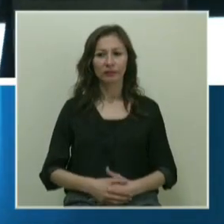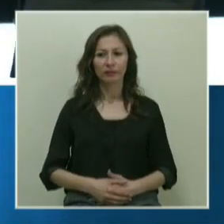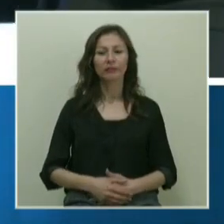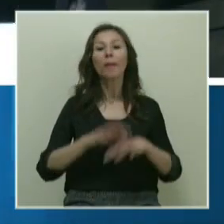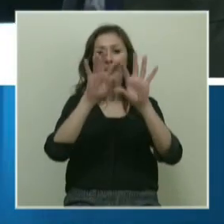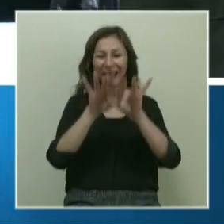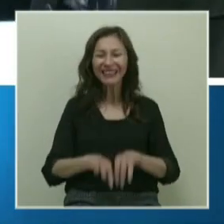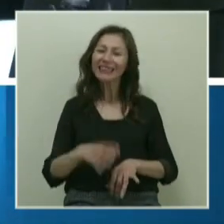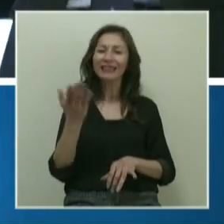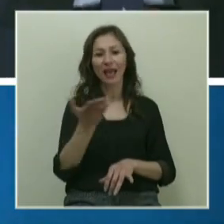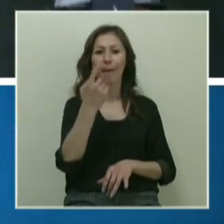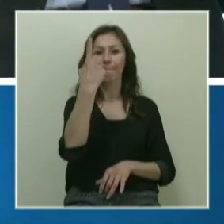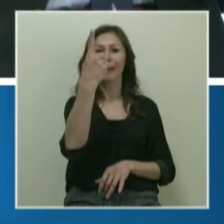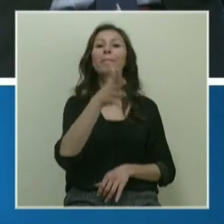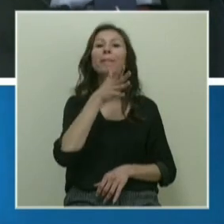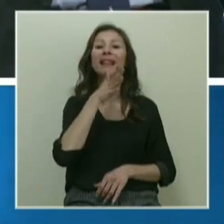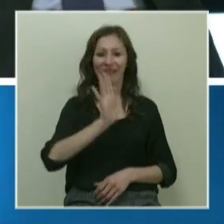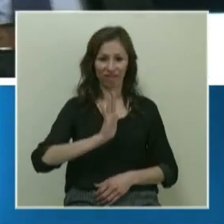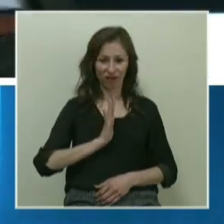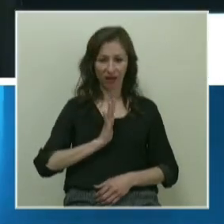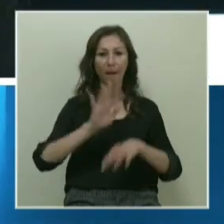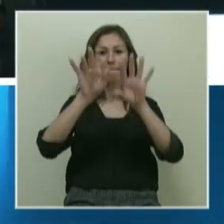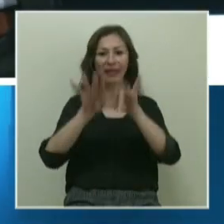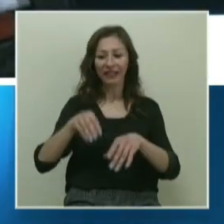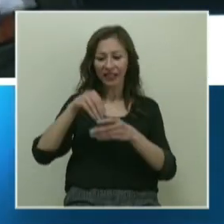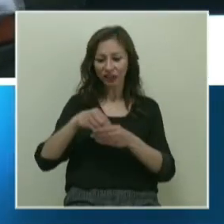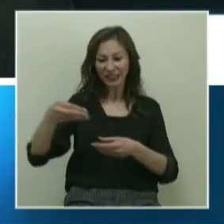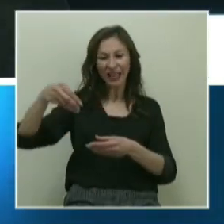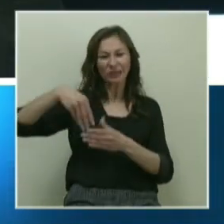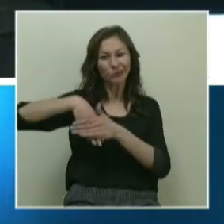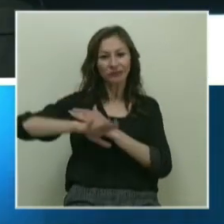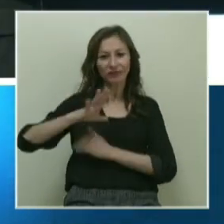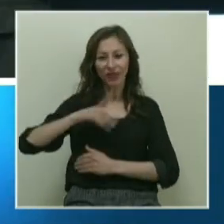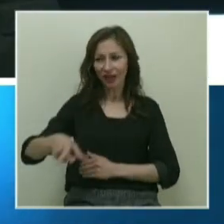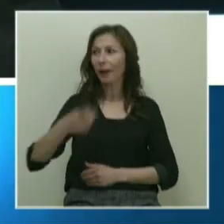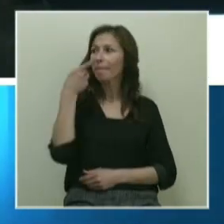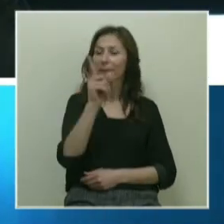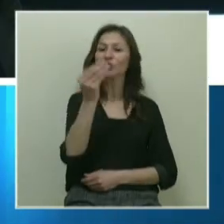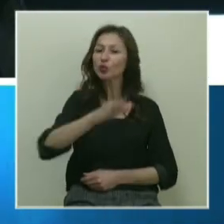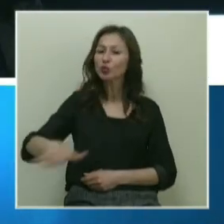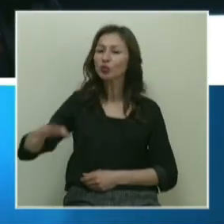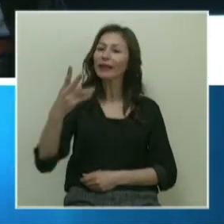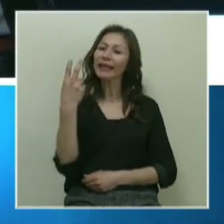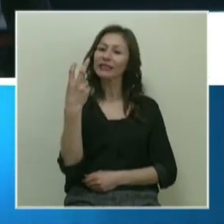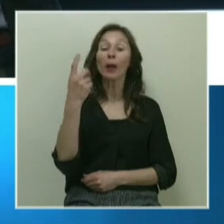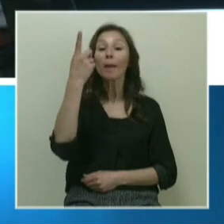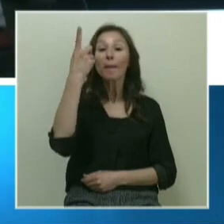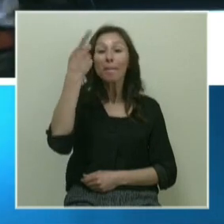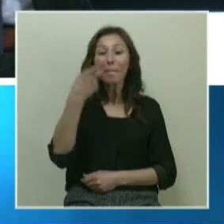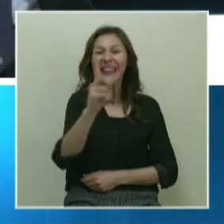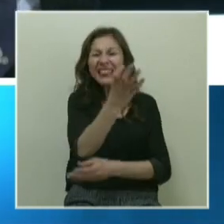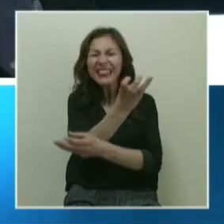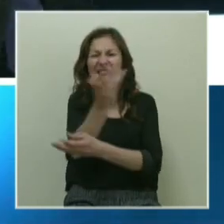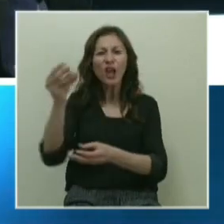Metinde bir bilgi var. Metnin içine gömülü. Bin çocuktan ikisi. Bakın, %2 değil. Bin çocuktan